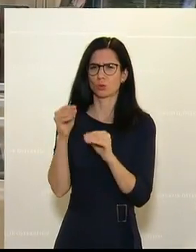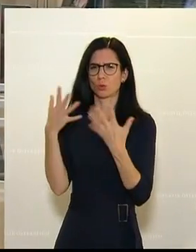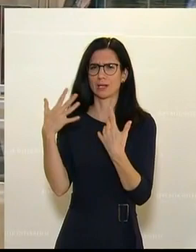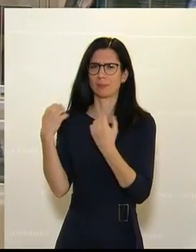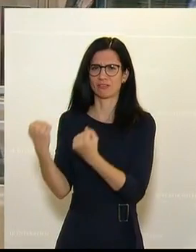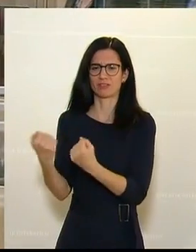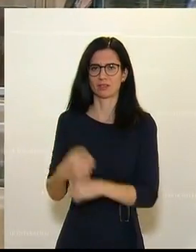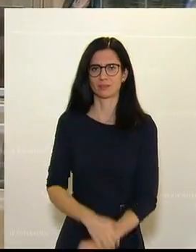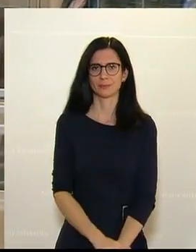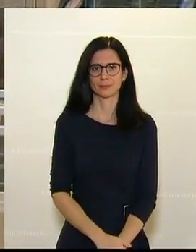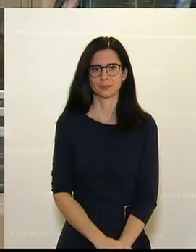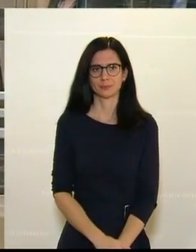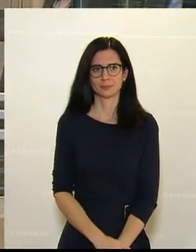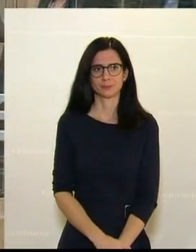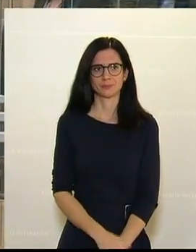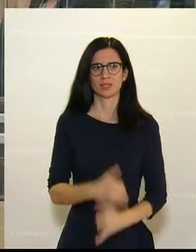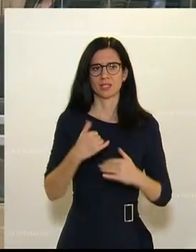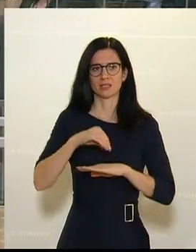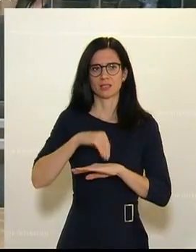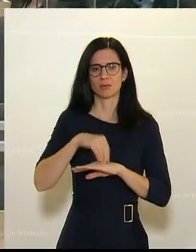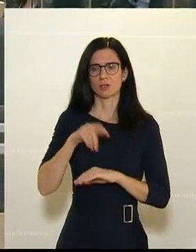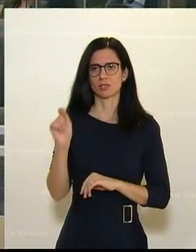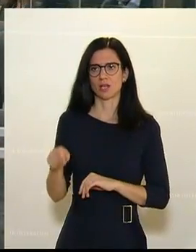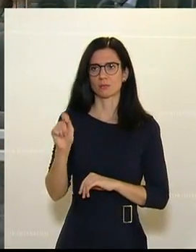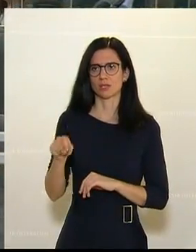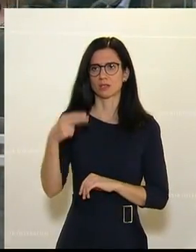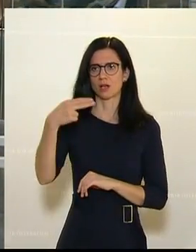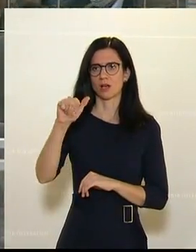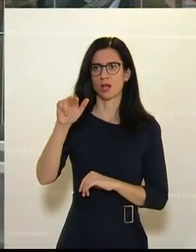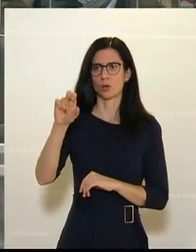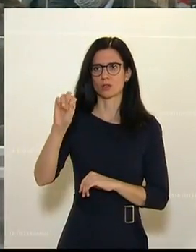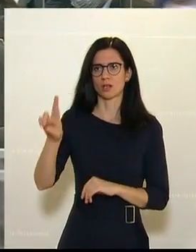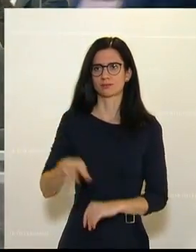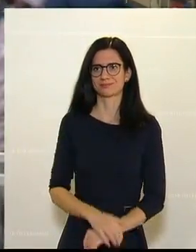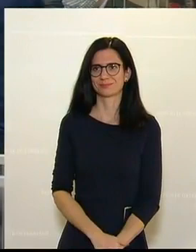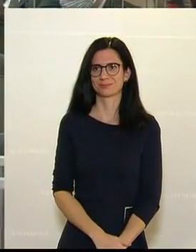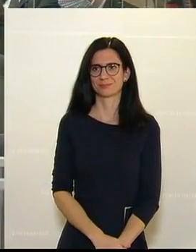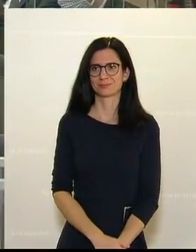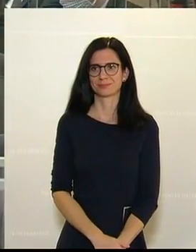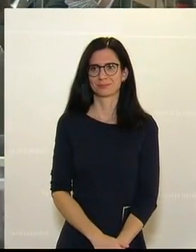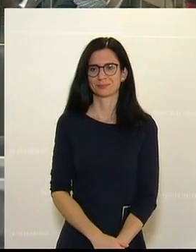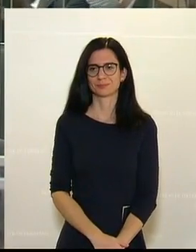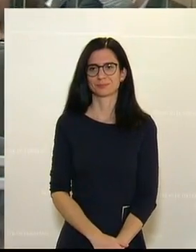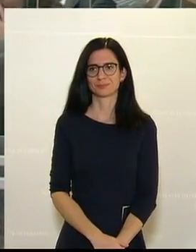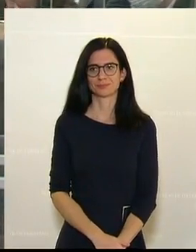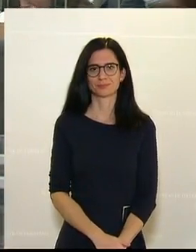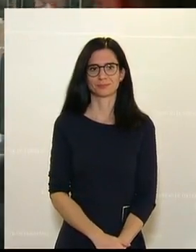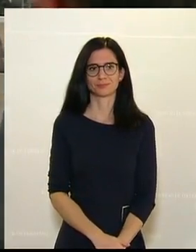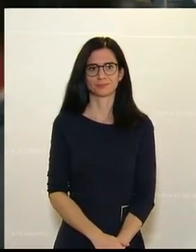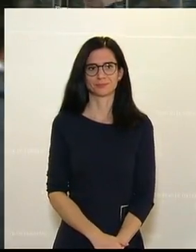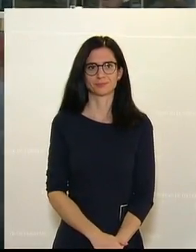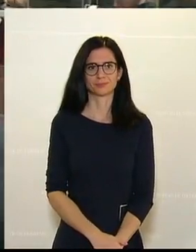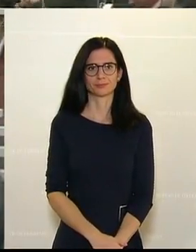Sagt Olga Voglauer, sie ist Landwirtin aus Kärnten von dem Partei der Grünen. Biolandwirtschaft habe große Berücksichtigung im Budget